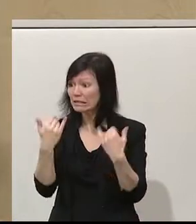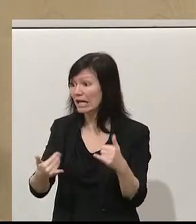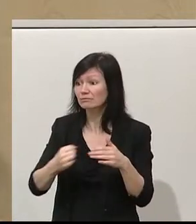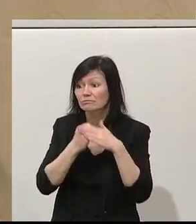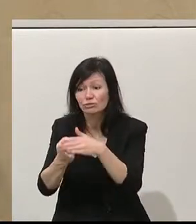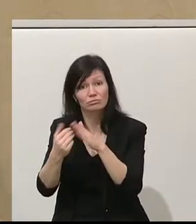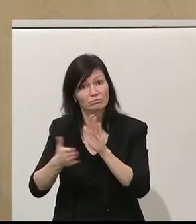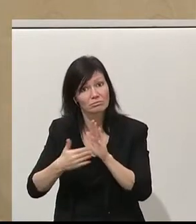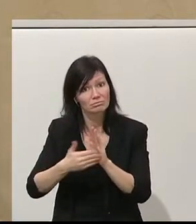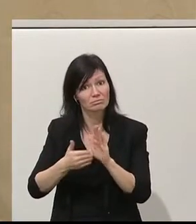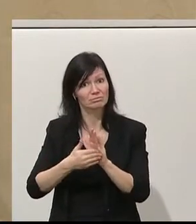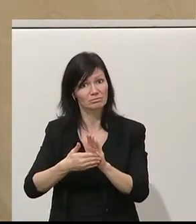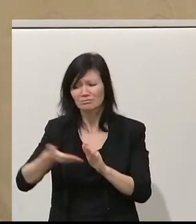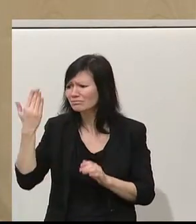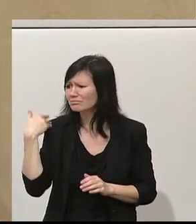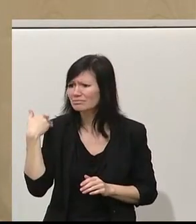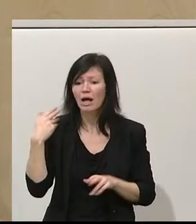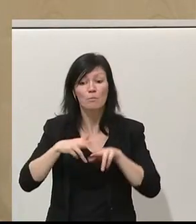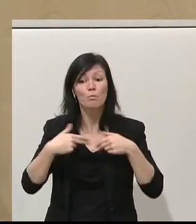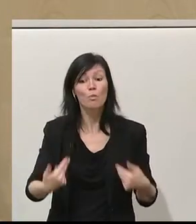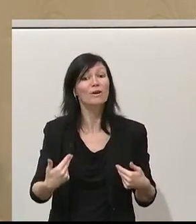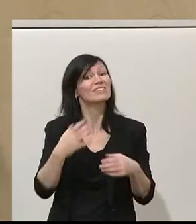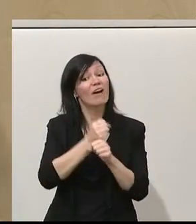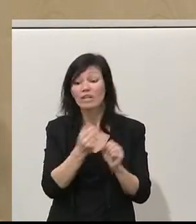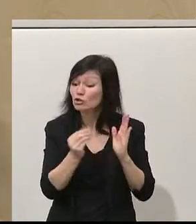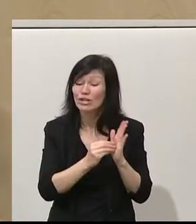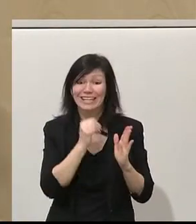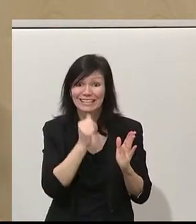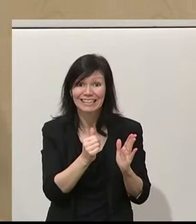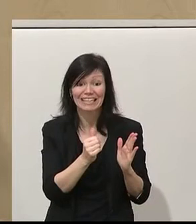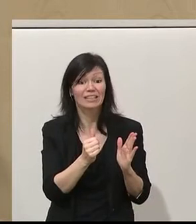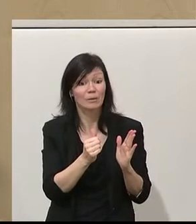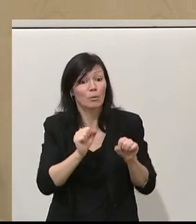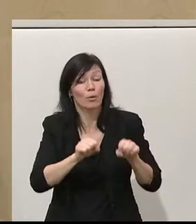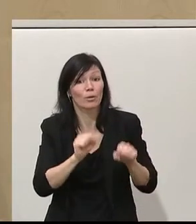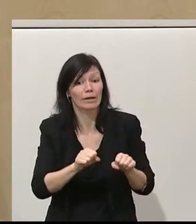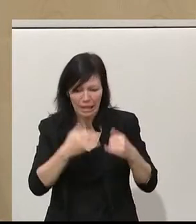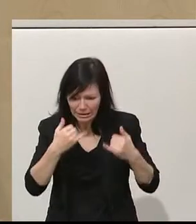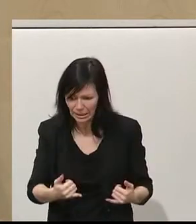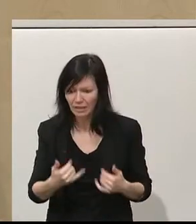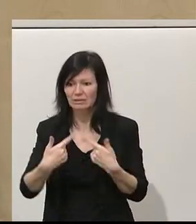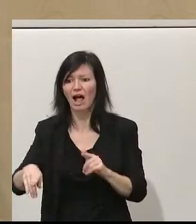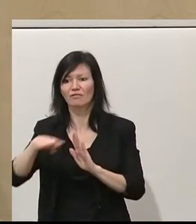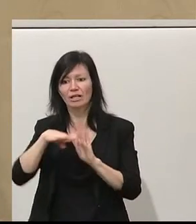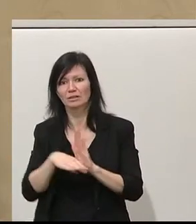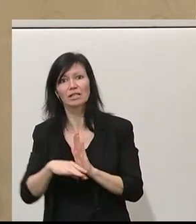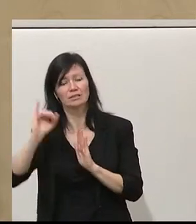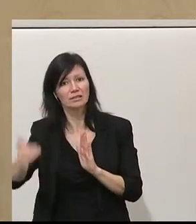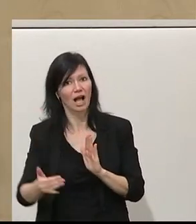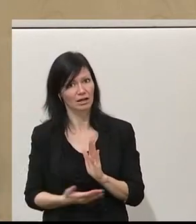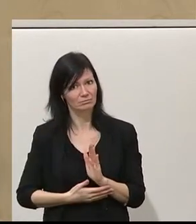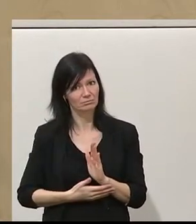die, die das, was die österreichische Bundesverfassung nicht vorsieht, nämlich jemanden präventiv in Haft zu nehmen, jetzt entsprechend im ...